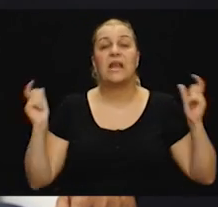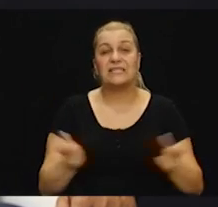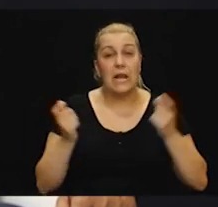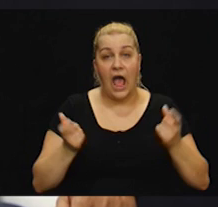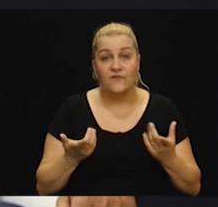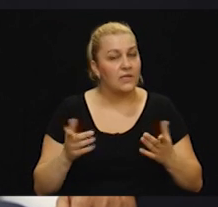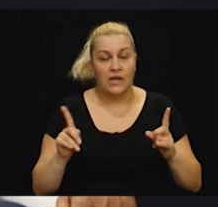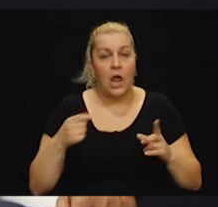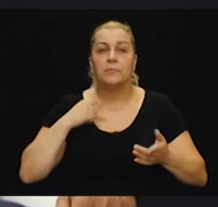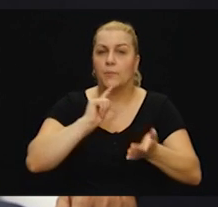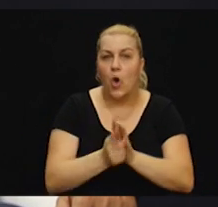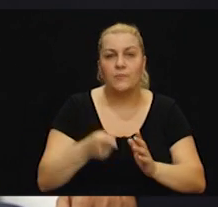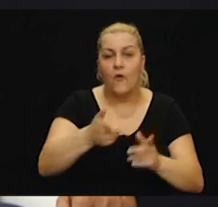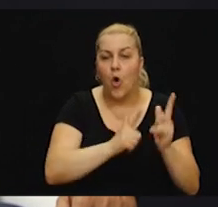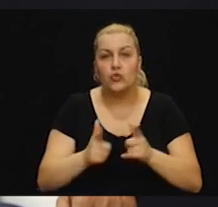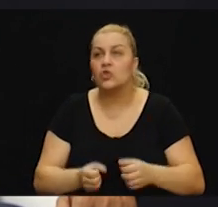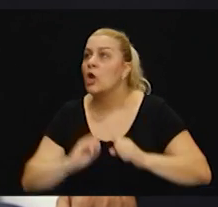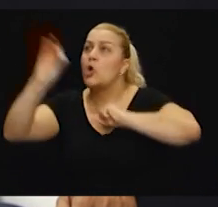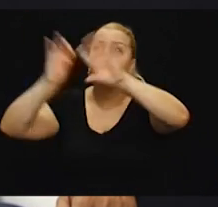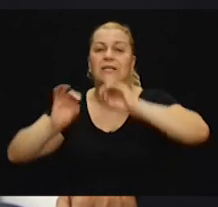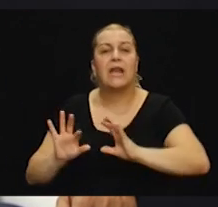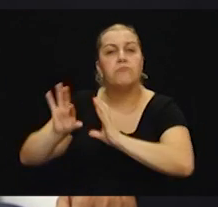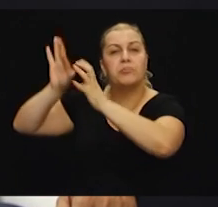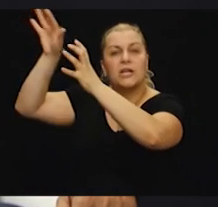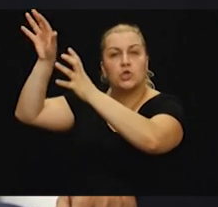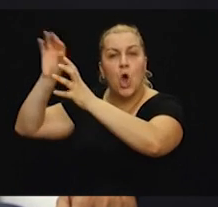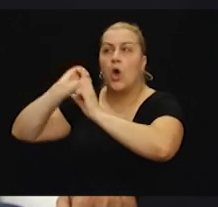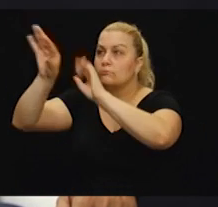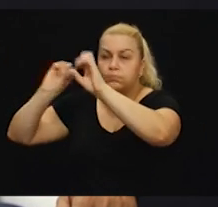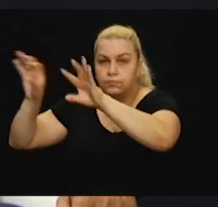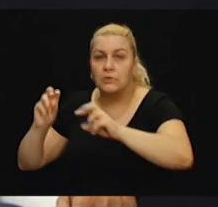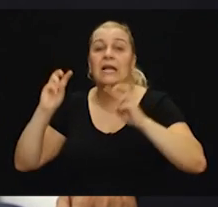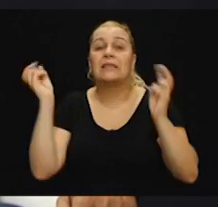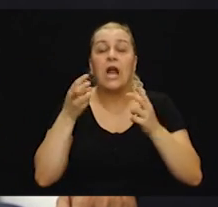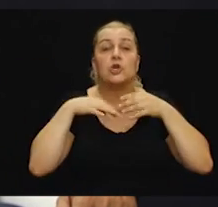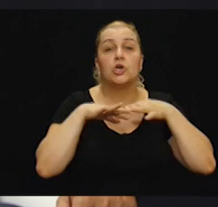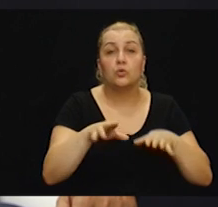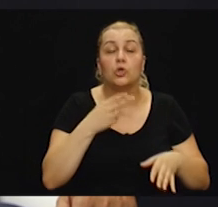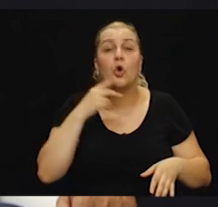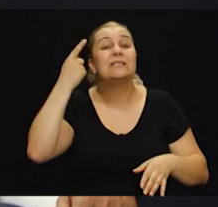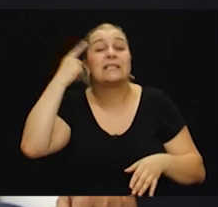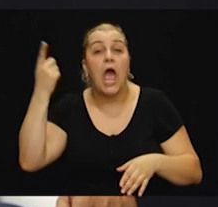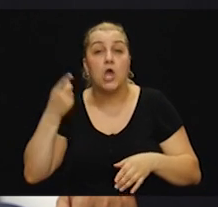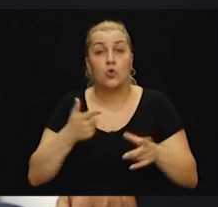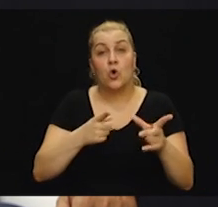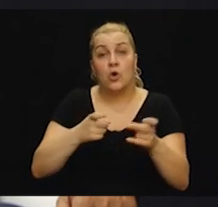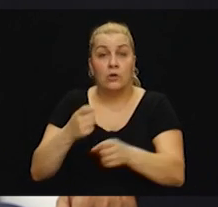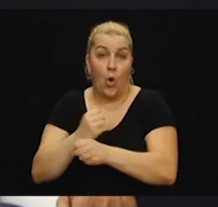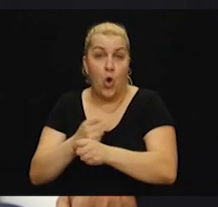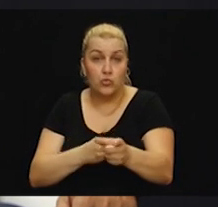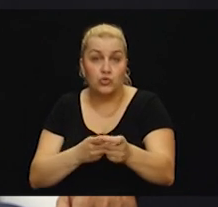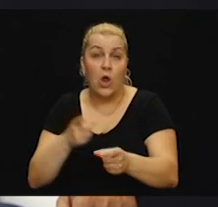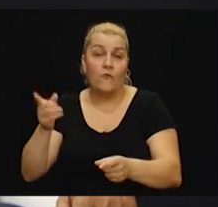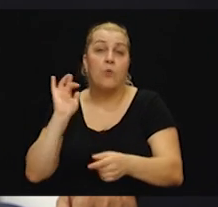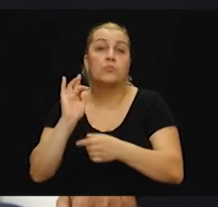nešto radi, nego smo odmah teglili to oružje gore po brdima. Tražili ljude koji su osposobljene za raditi na tom oružju,